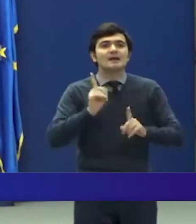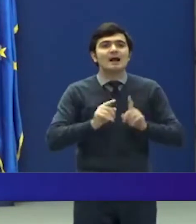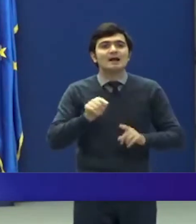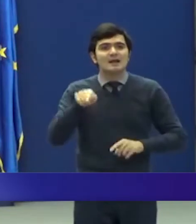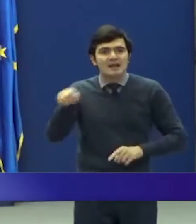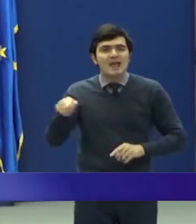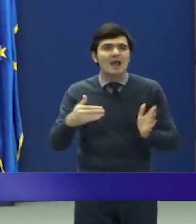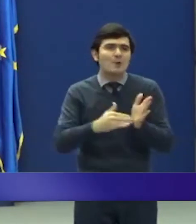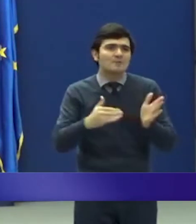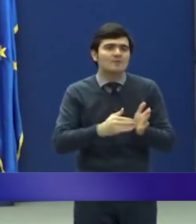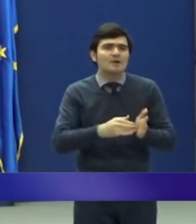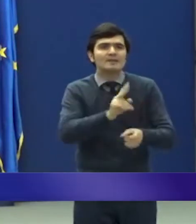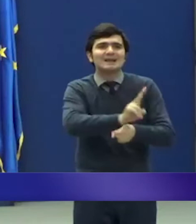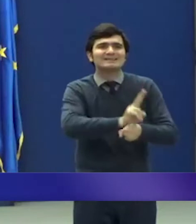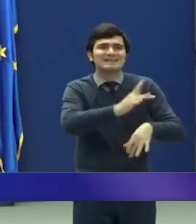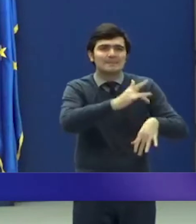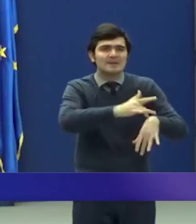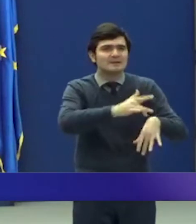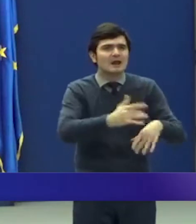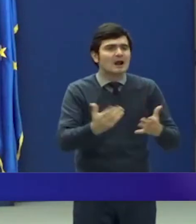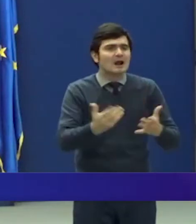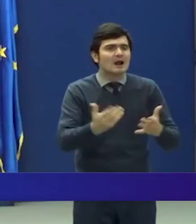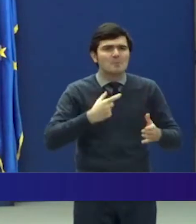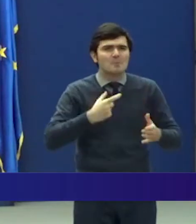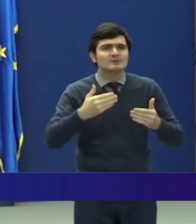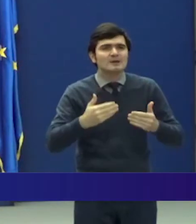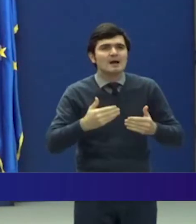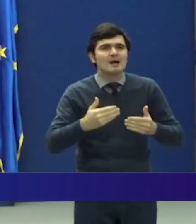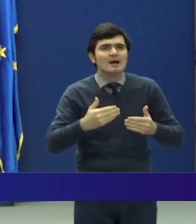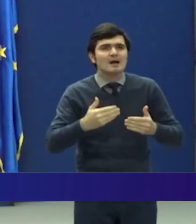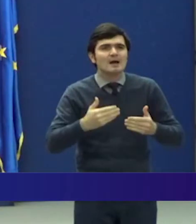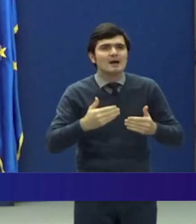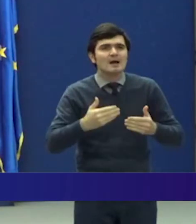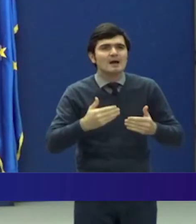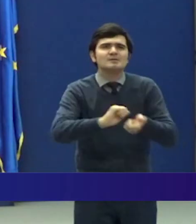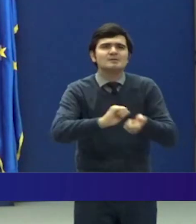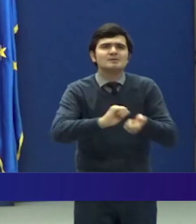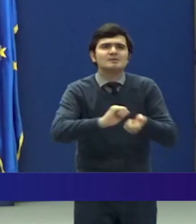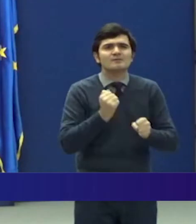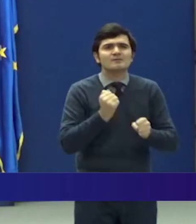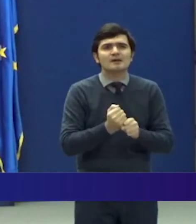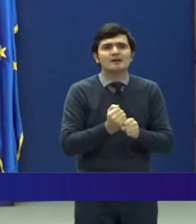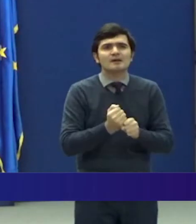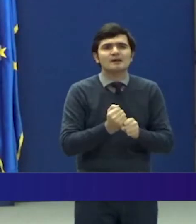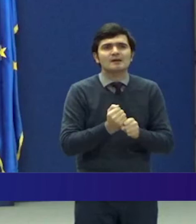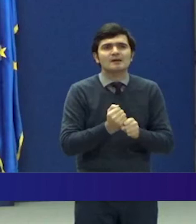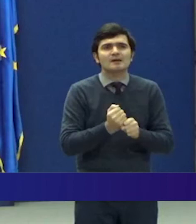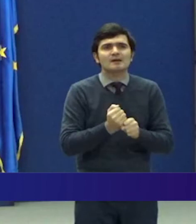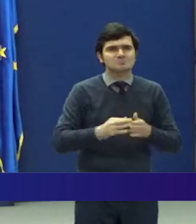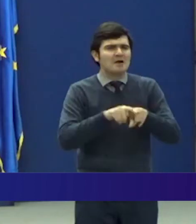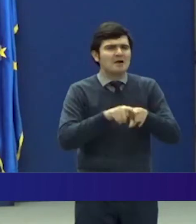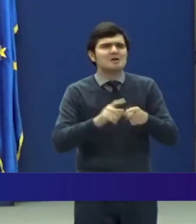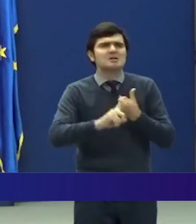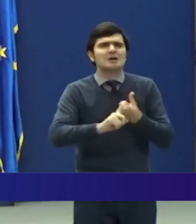nevoie de asistență medicală care nu poate fi amânată și nici realizată de la distanță, inclusiv